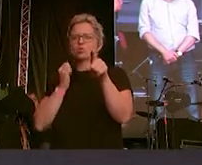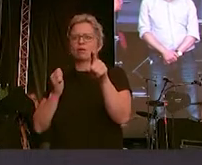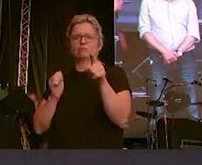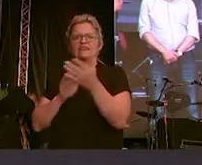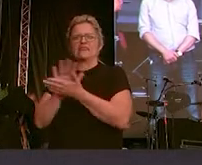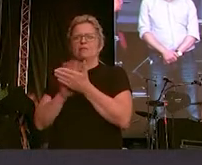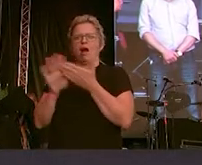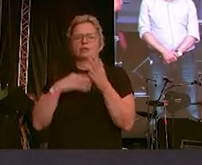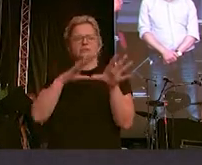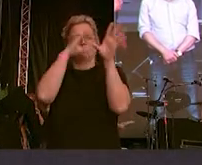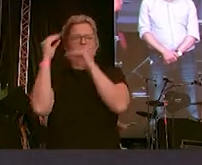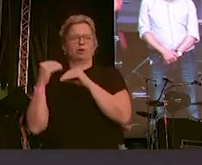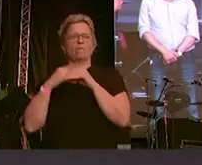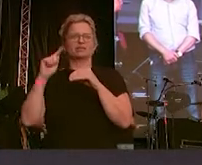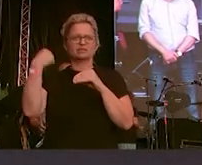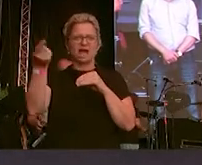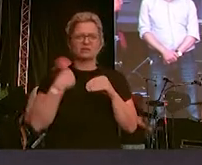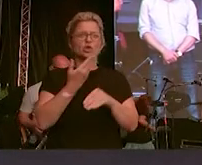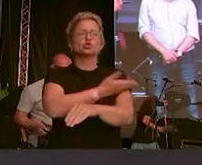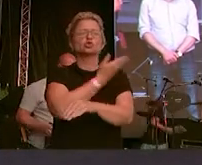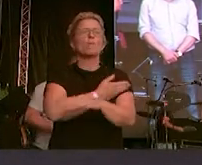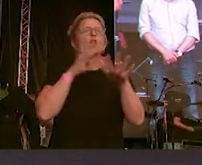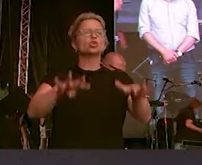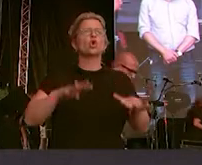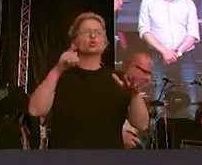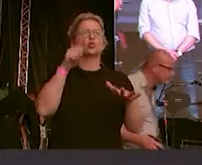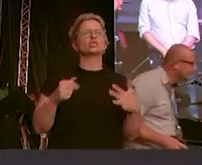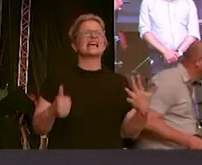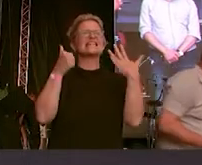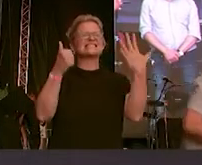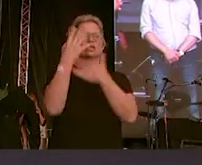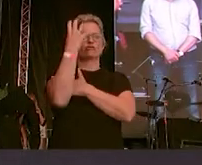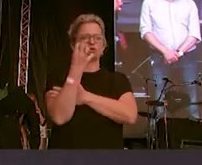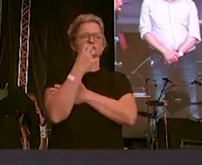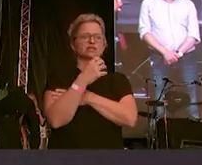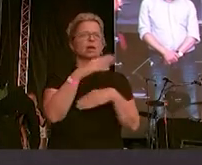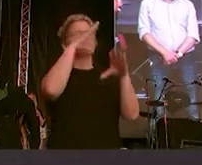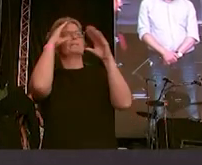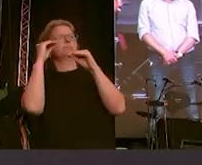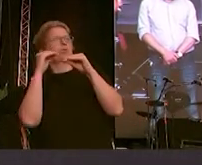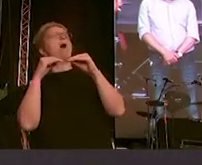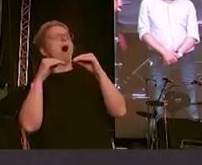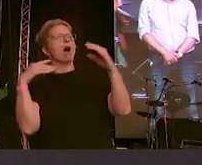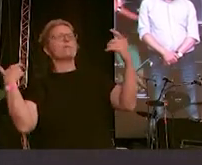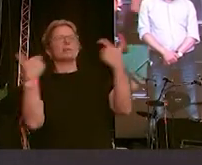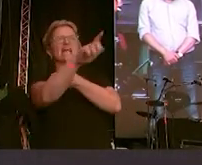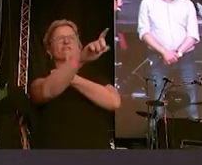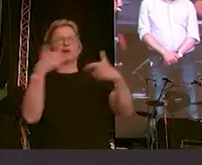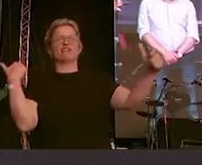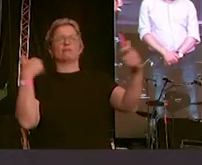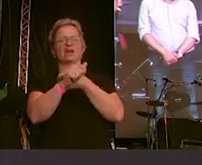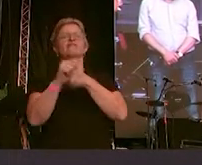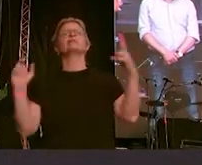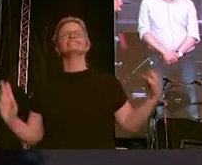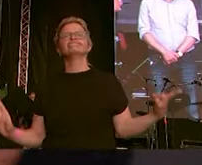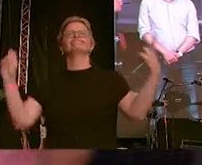Sommer 1946 fanden sie wieder zueinander, wechselten viele Briefe und sahen sich